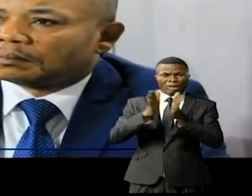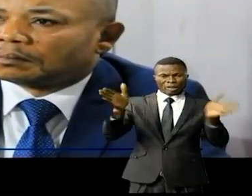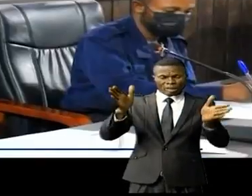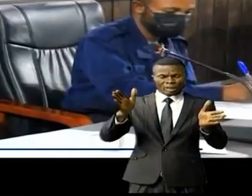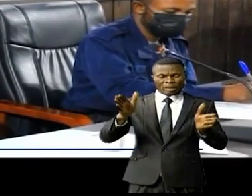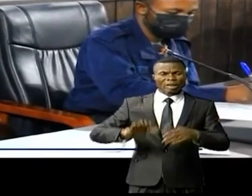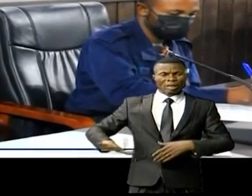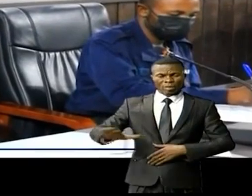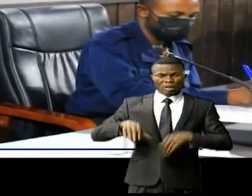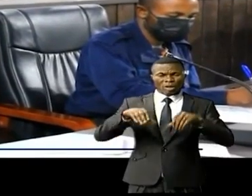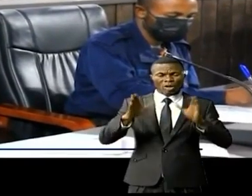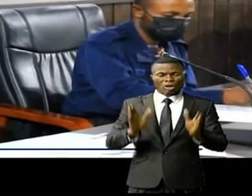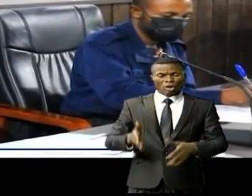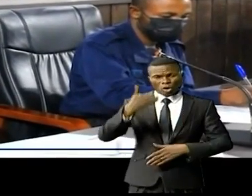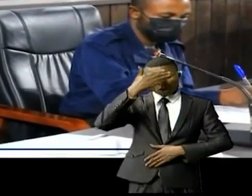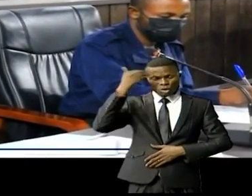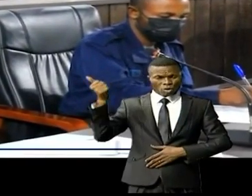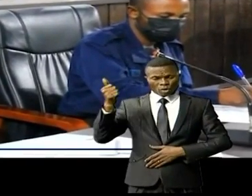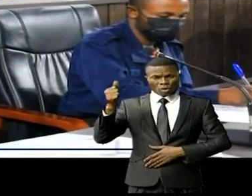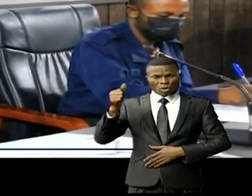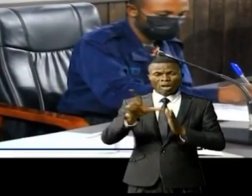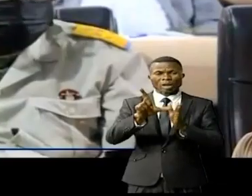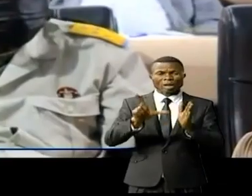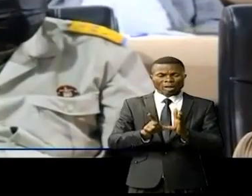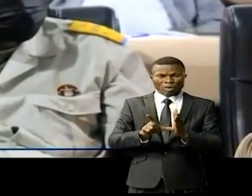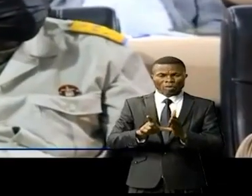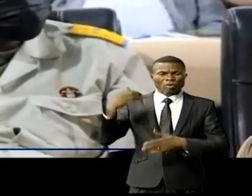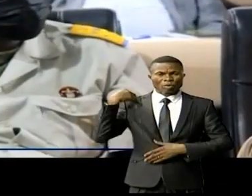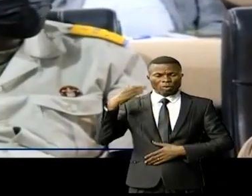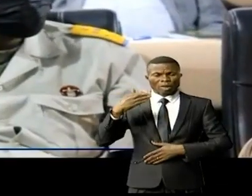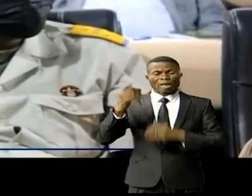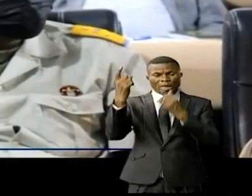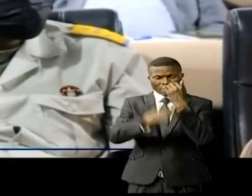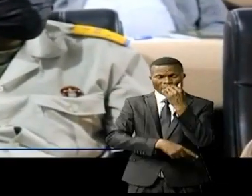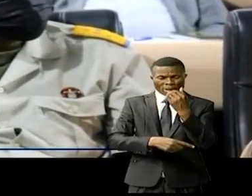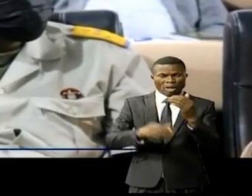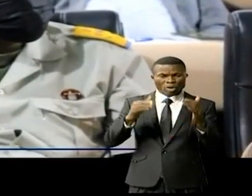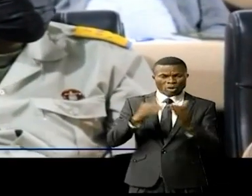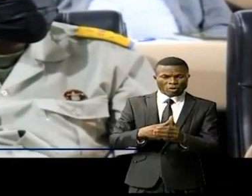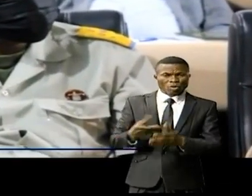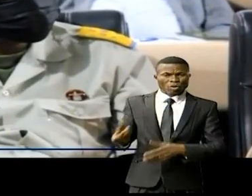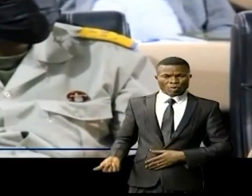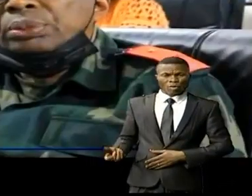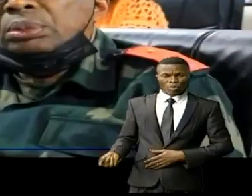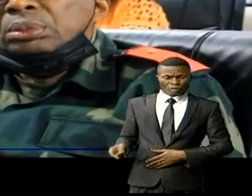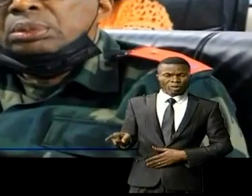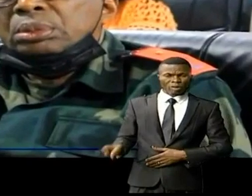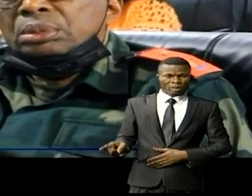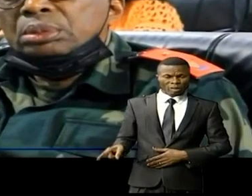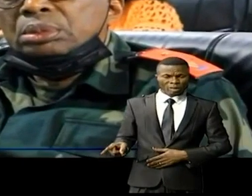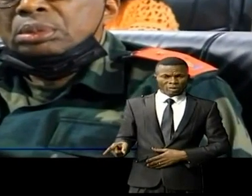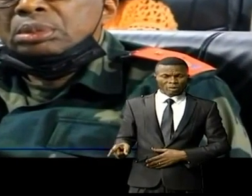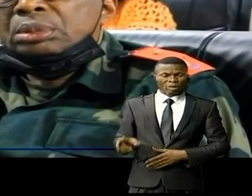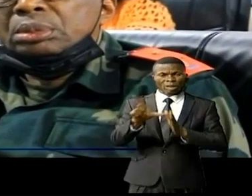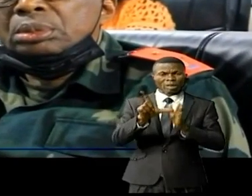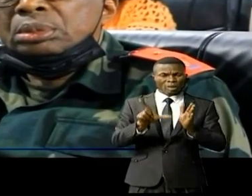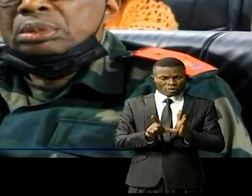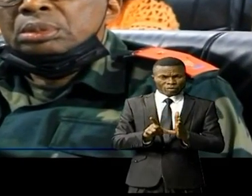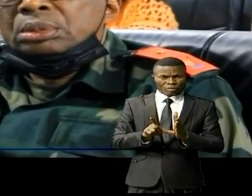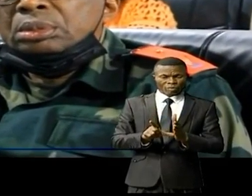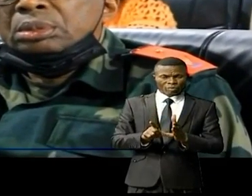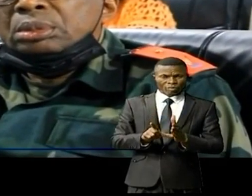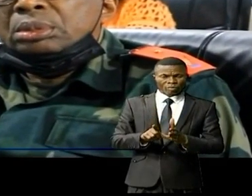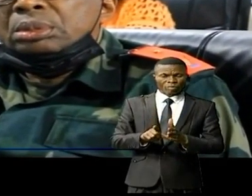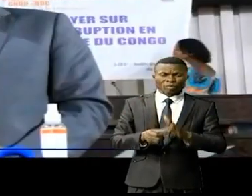lui, les Congolais ignorent les codes pénales qui prévoient de sanctions contre les inciviques corrompus. Cette loi est toujours